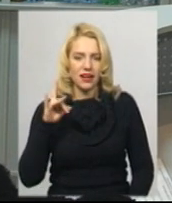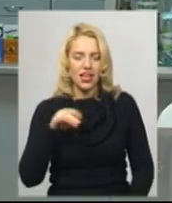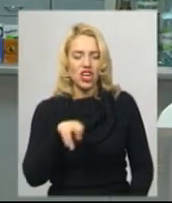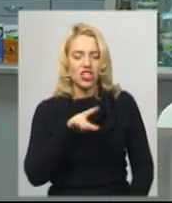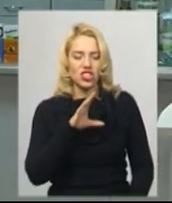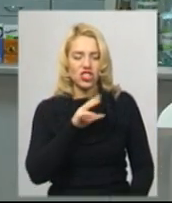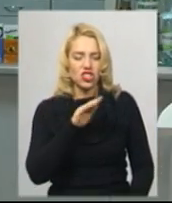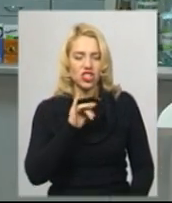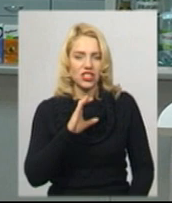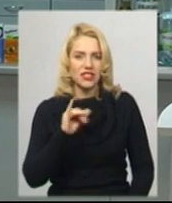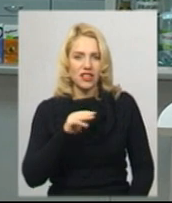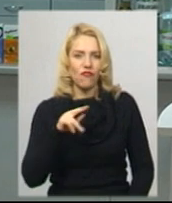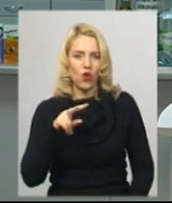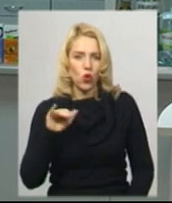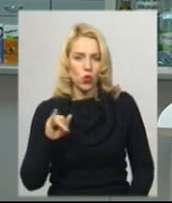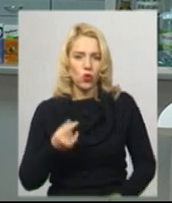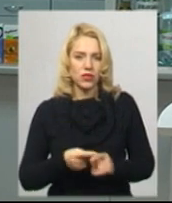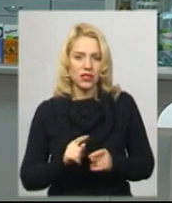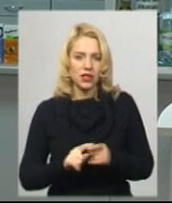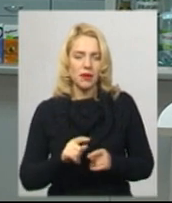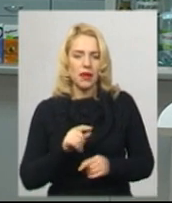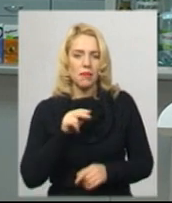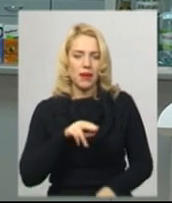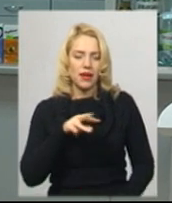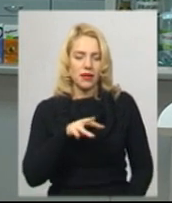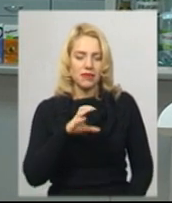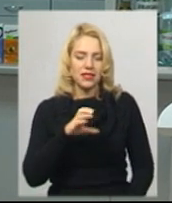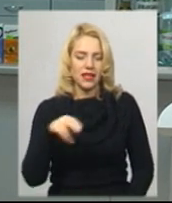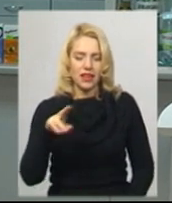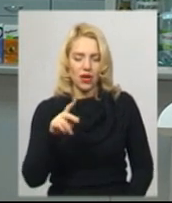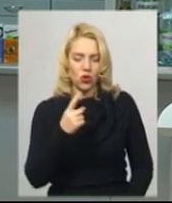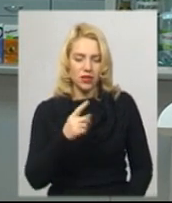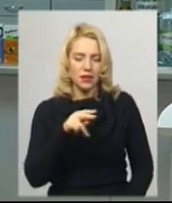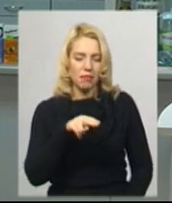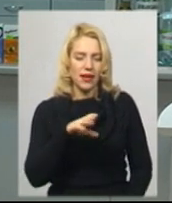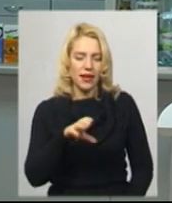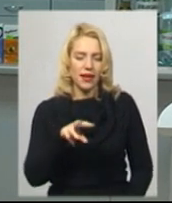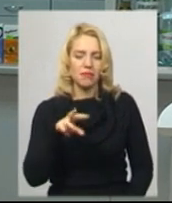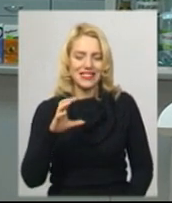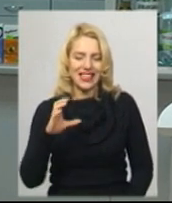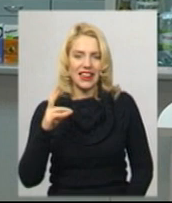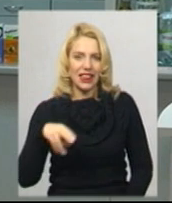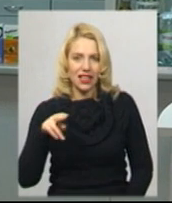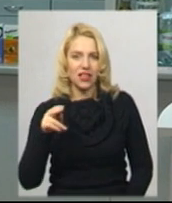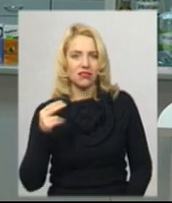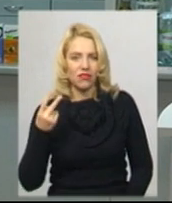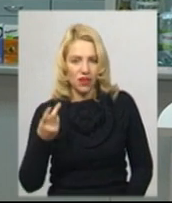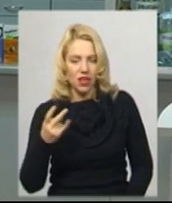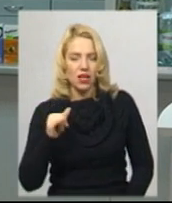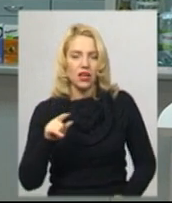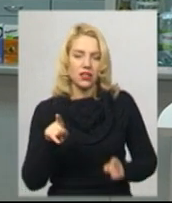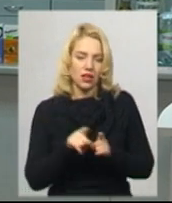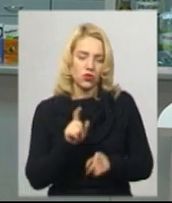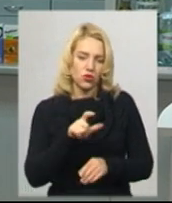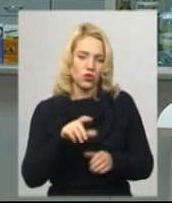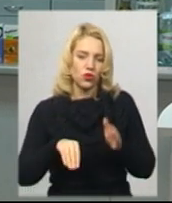Корея, закупили ПМСД-1 і ПМСД-2. Також достатню кількість вакцин. Ну і люди купляють за